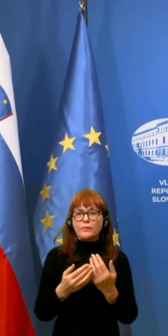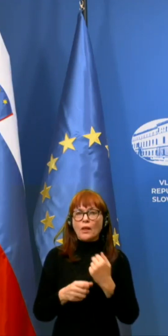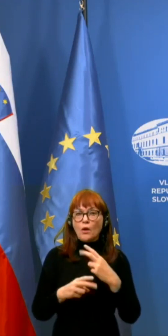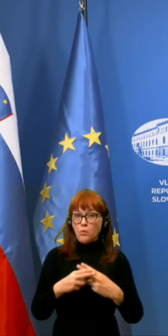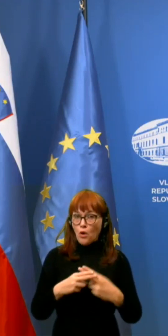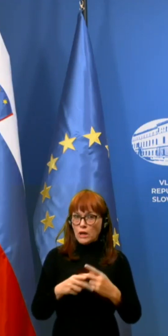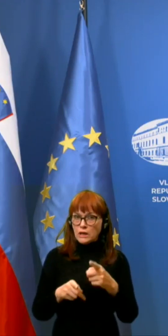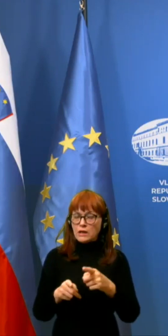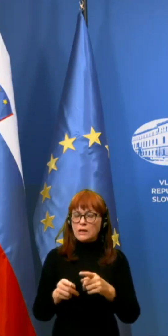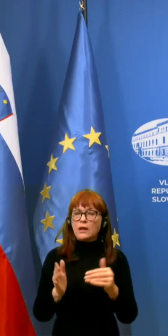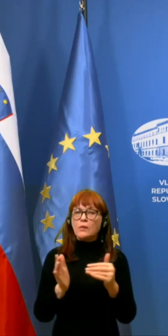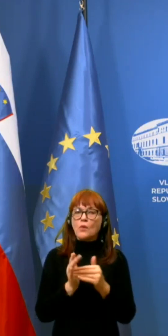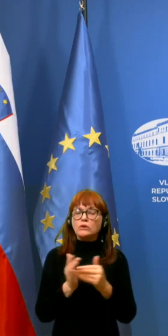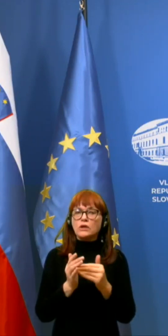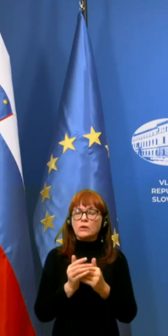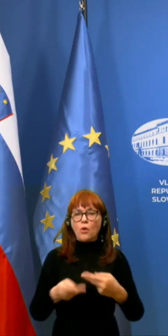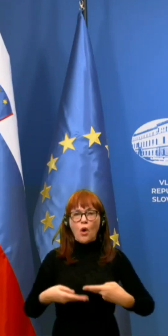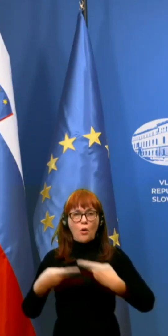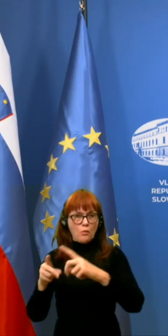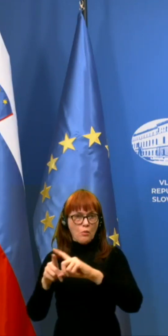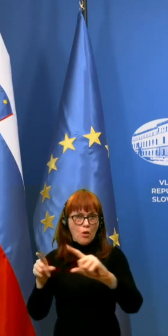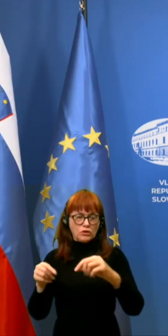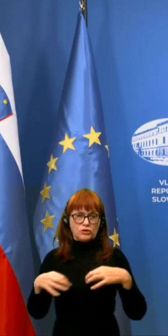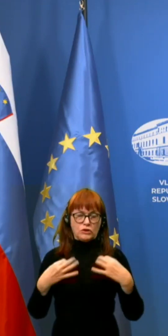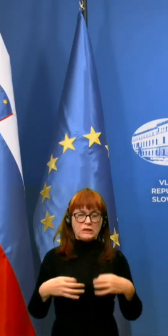ki potrebujejo boljnišnično zdravljenje.